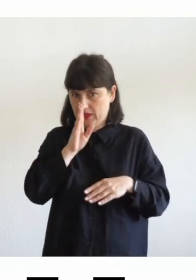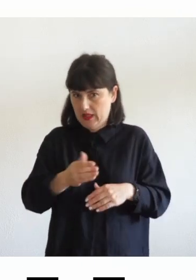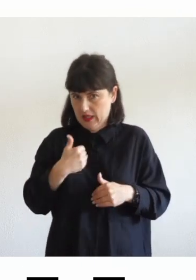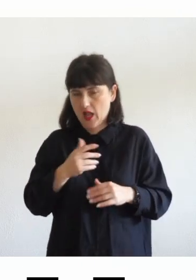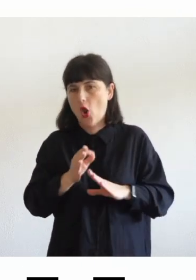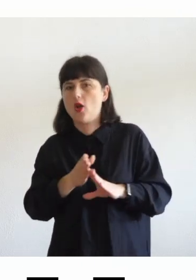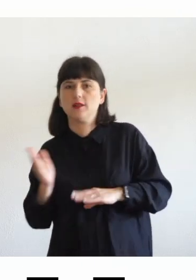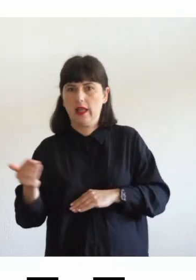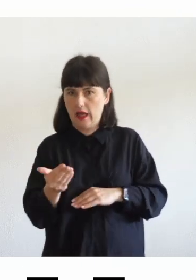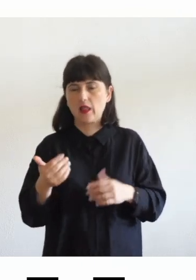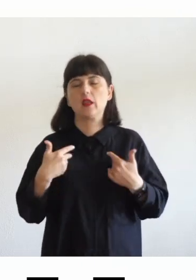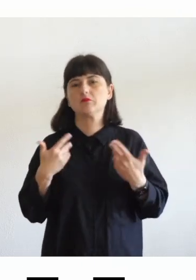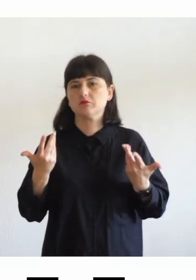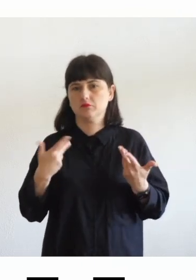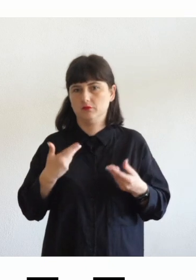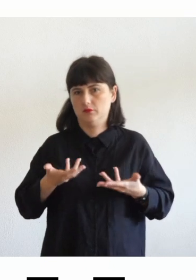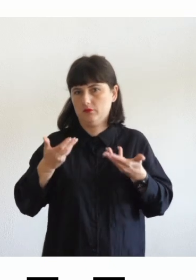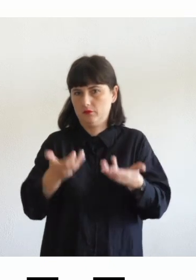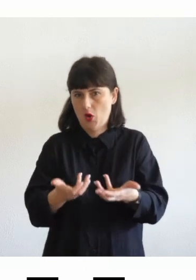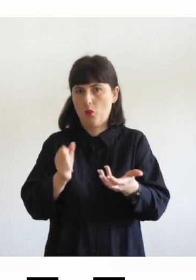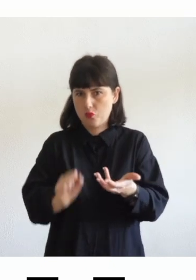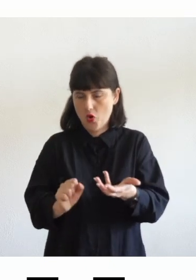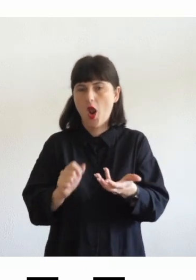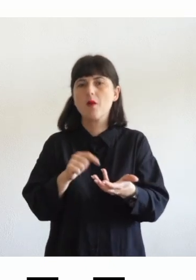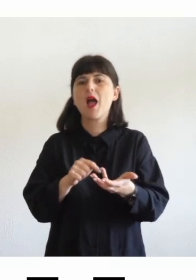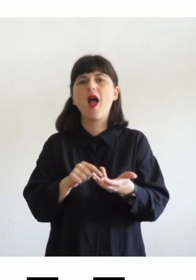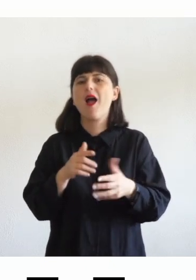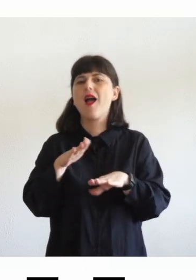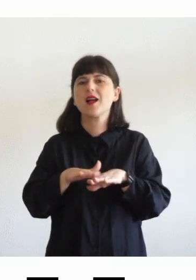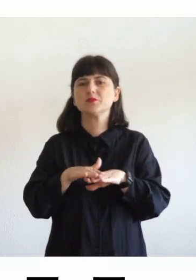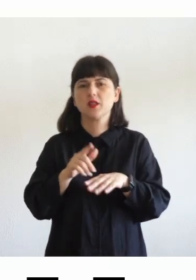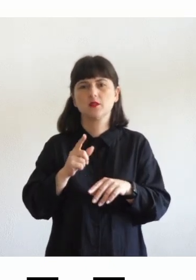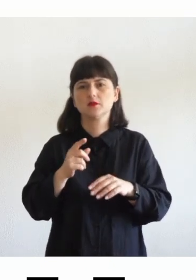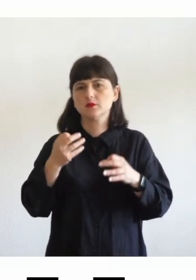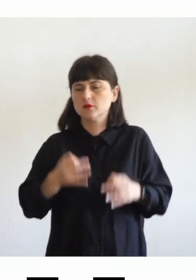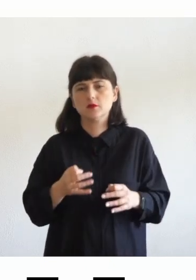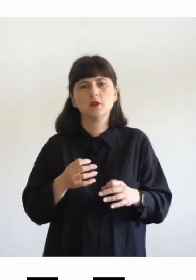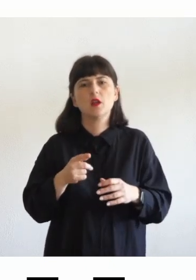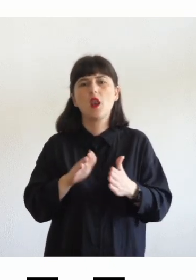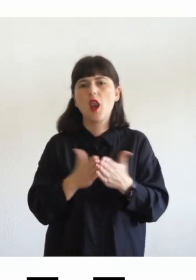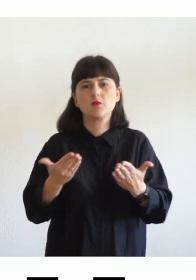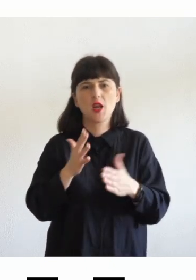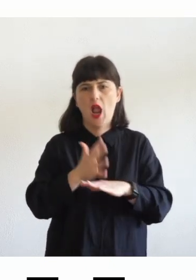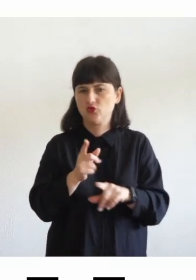indiretta che io posso portarvi qui non sono accessibili e